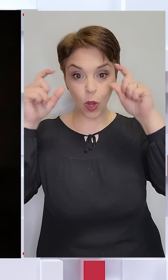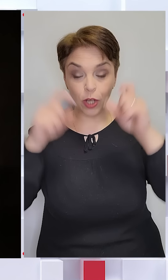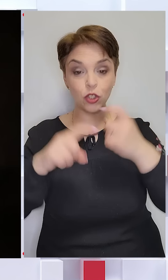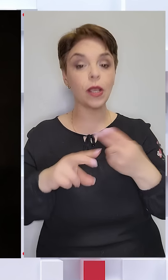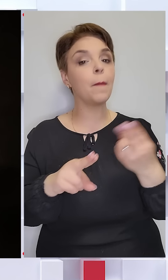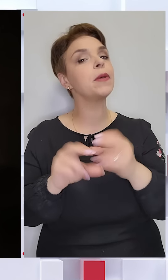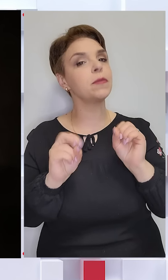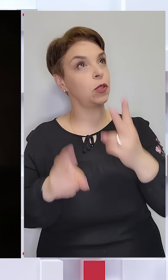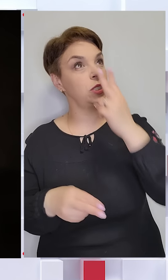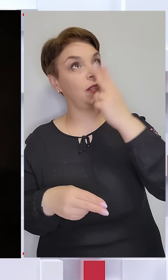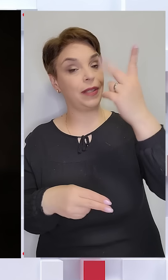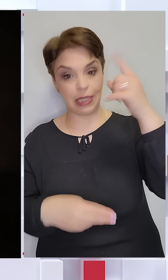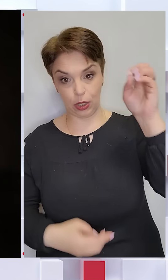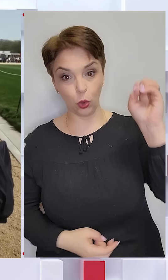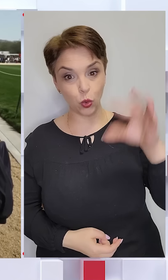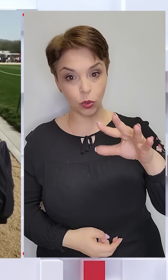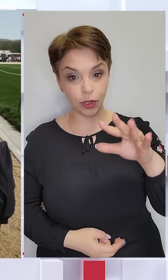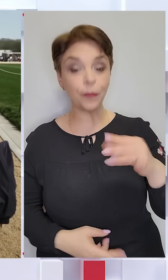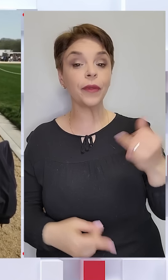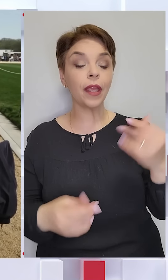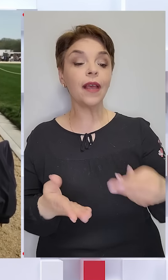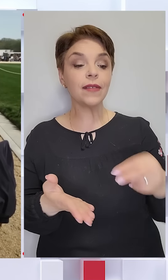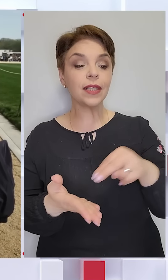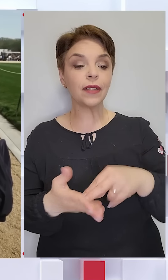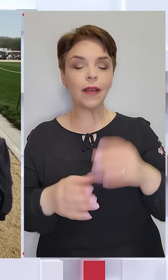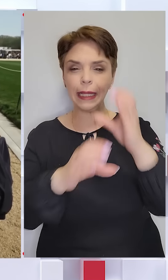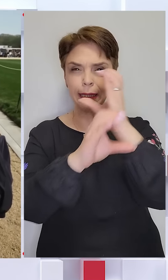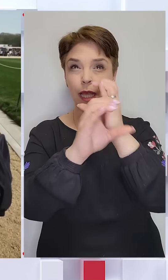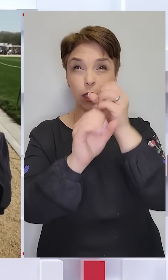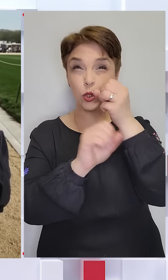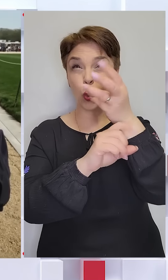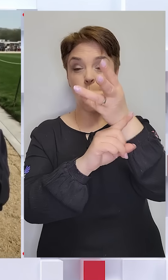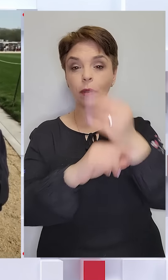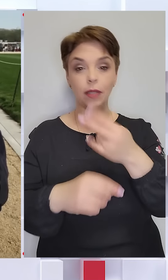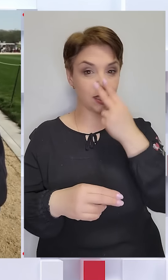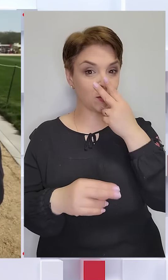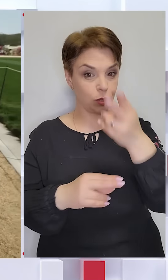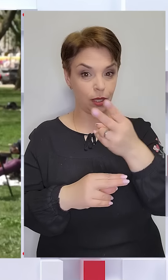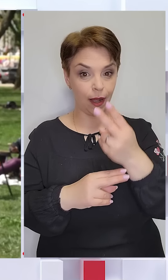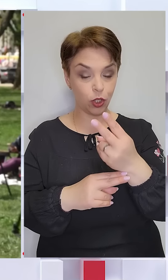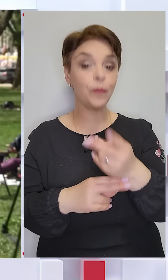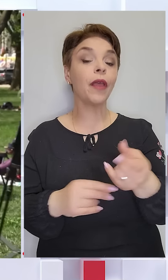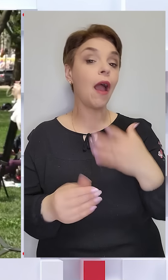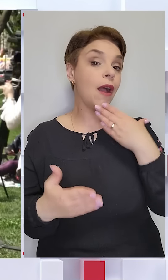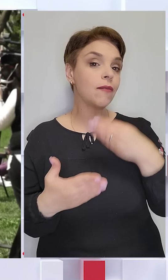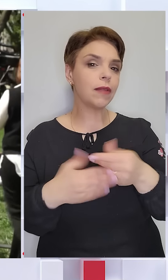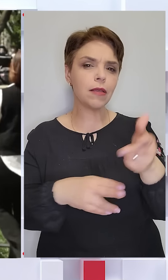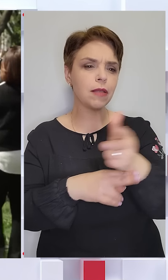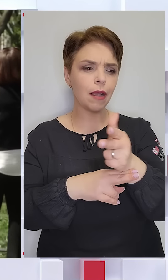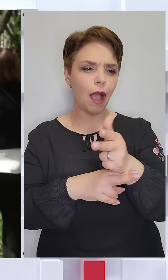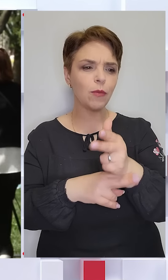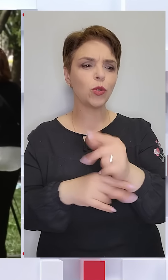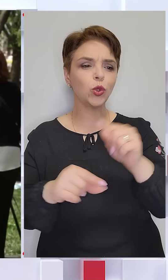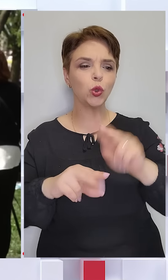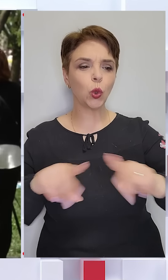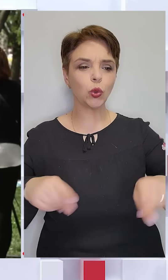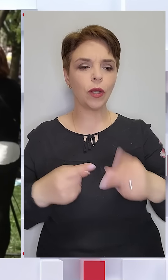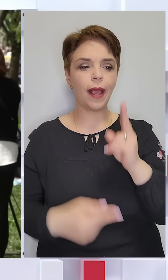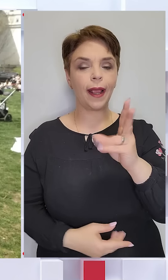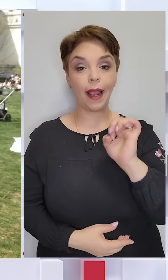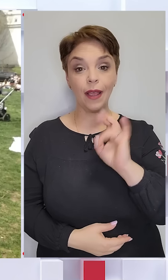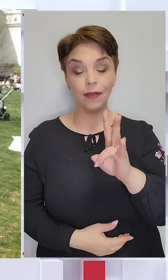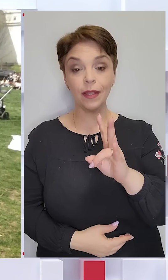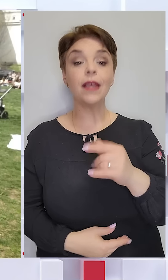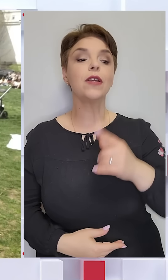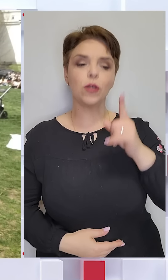які безпечно дивитися на сонце. І встановили телескопи для спостереження за ним. Власну камеру обскуру сконструював Кевін